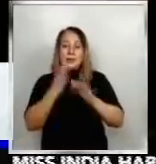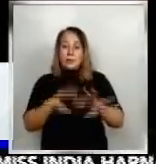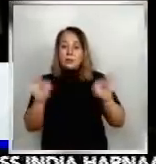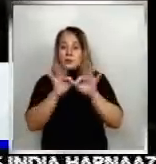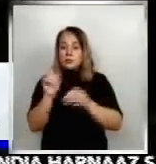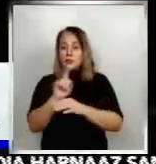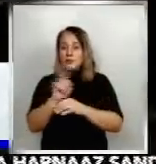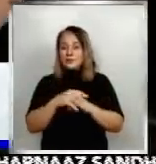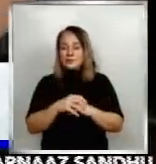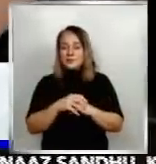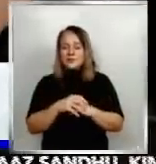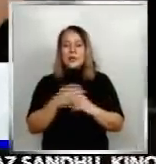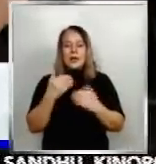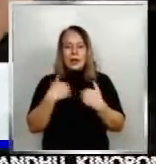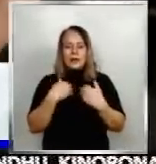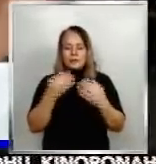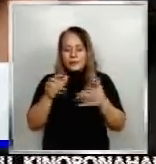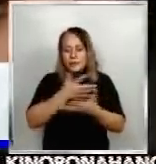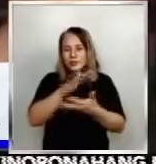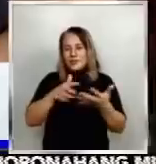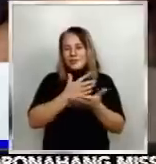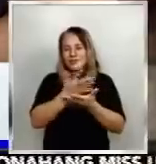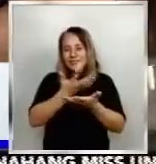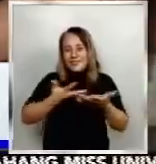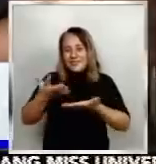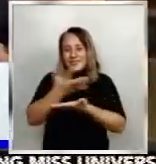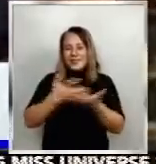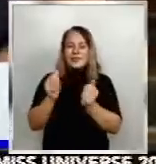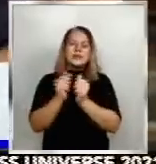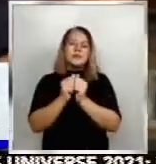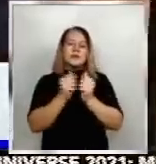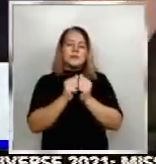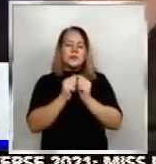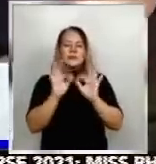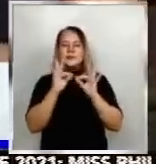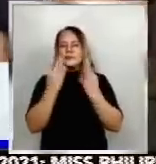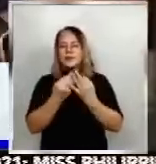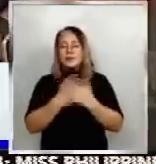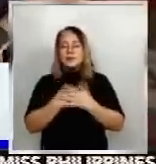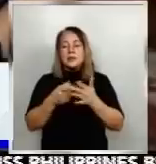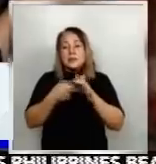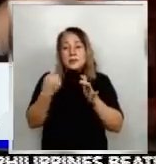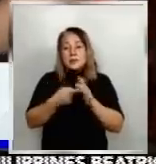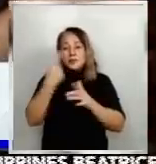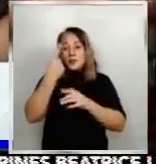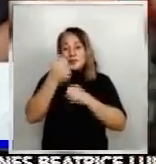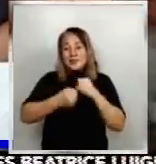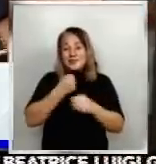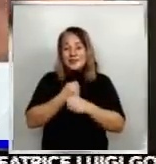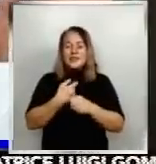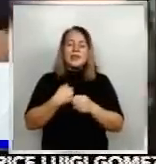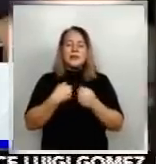ay may napagsasaluhan habang nakakasama natin ang ating mga mahal sa buhay. Tutal, minsan lang naman ito sa isang taon, kaya pilitin natin